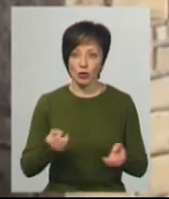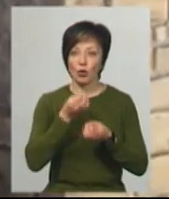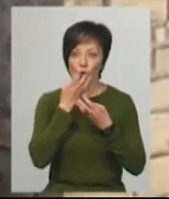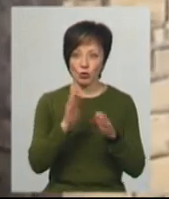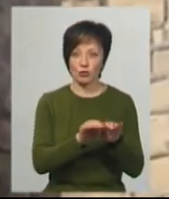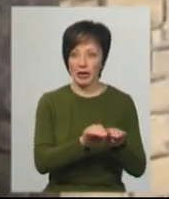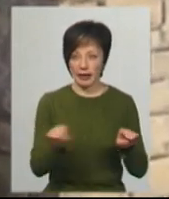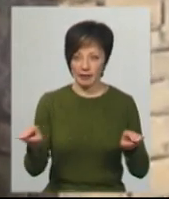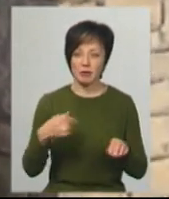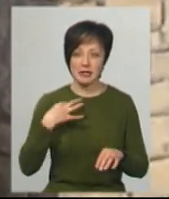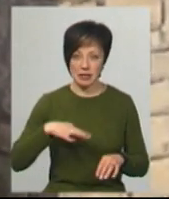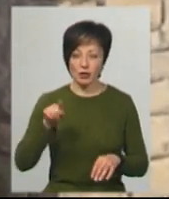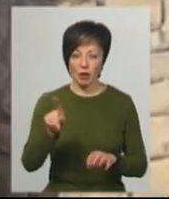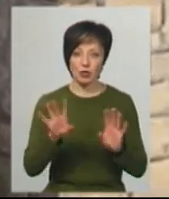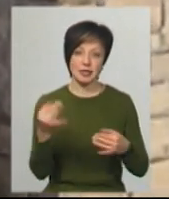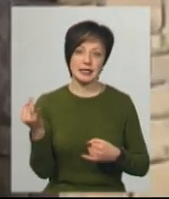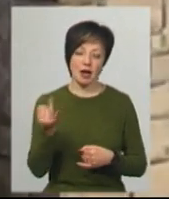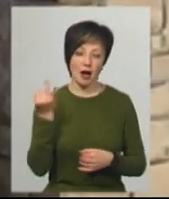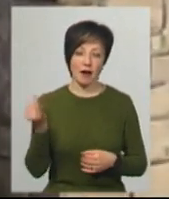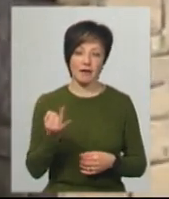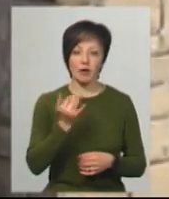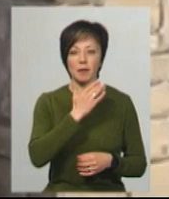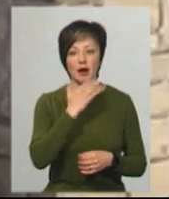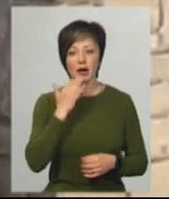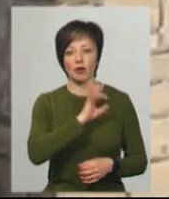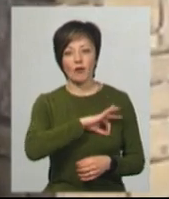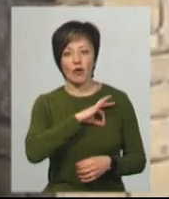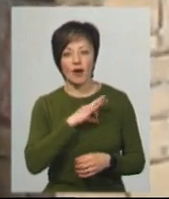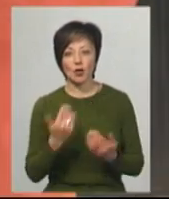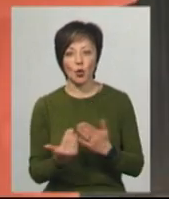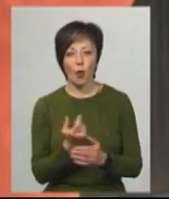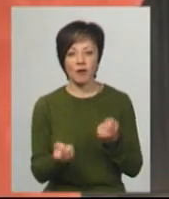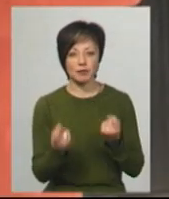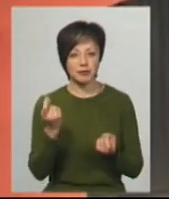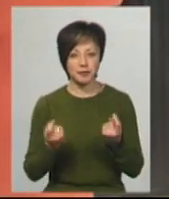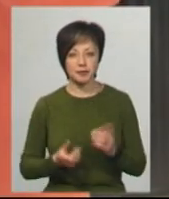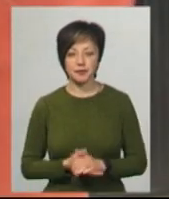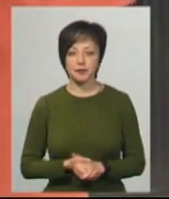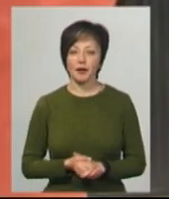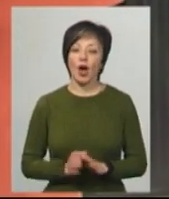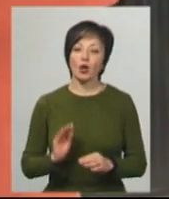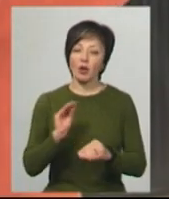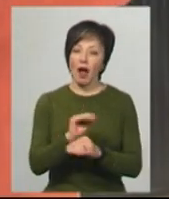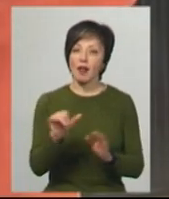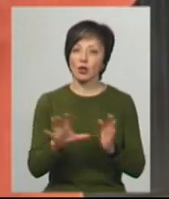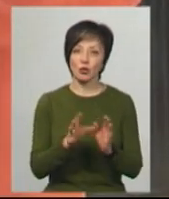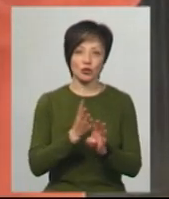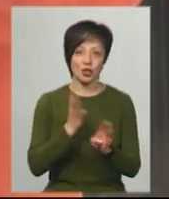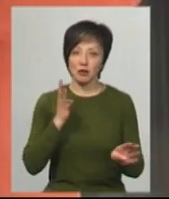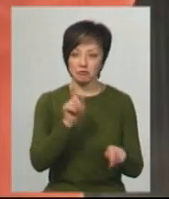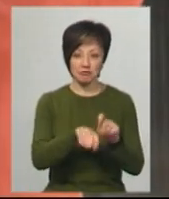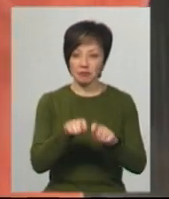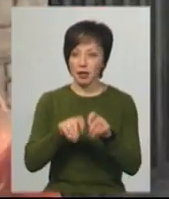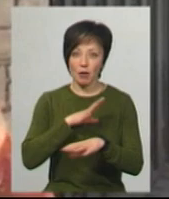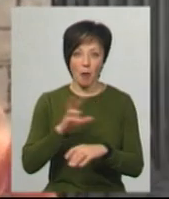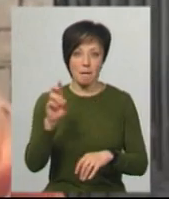думаю, що моєму сину там буде доволі цікаво, багато вихователів нових з'явилося. Альона додає, електронну чергу не відстежувала.